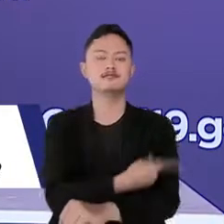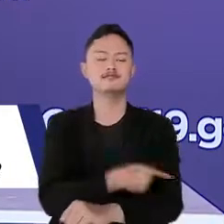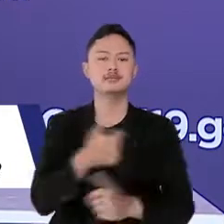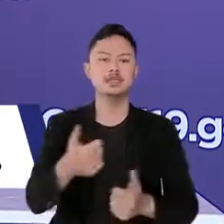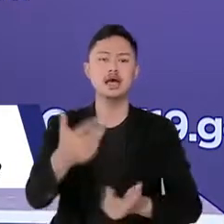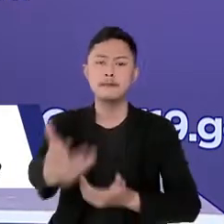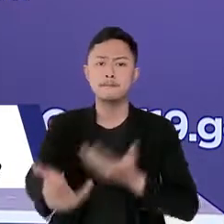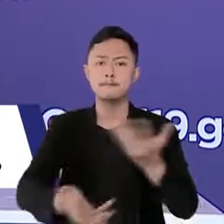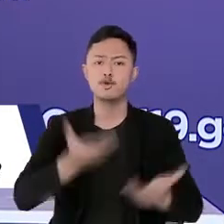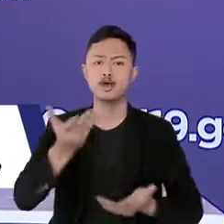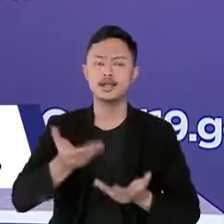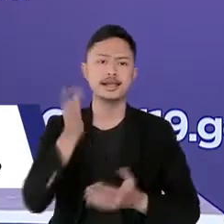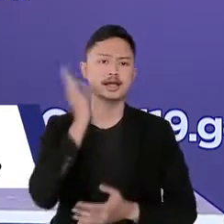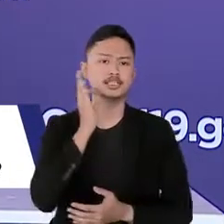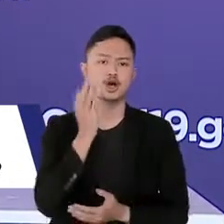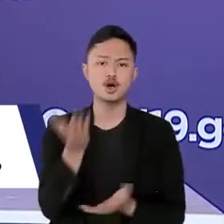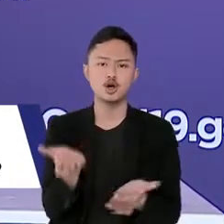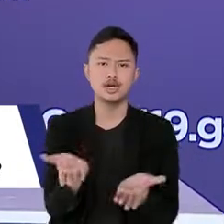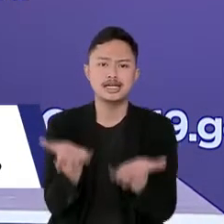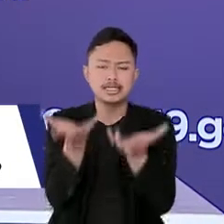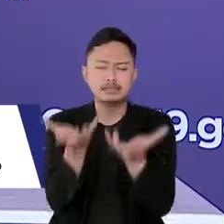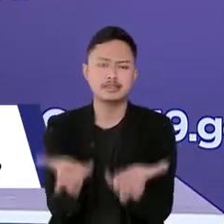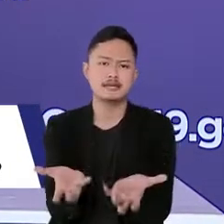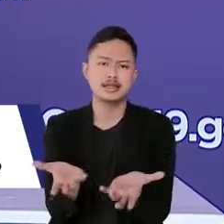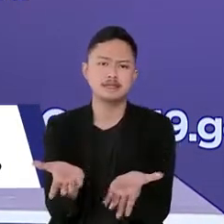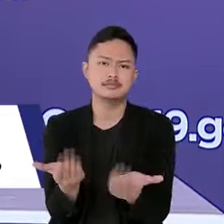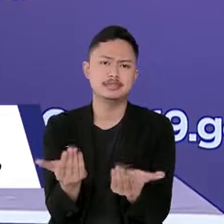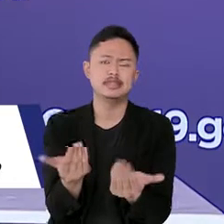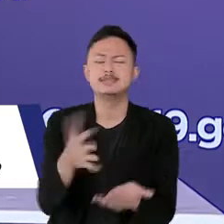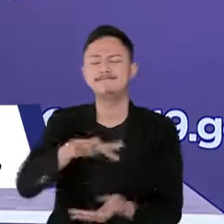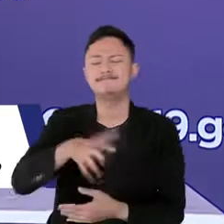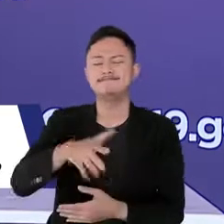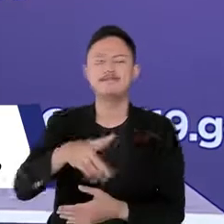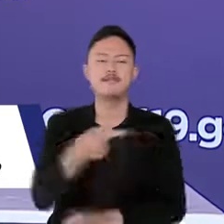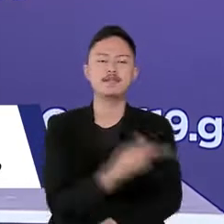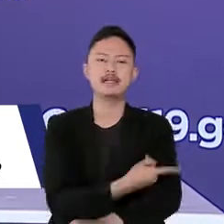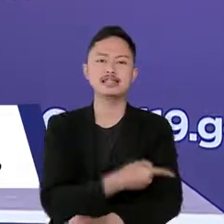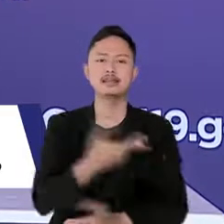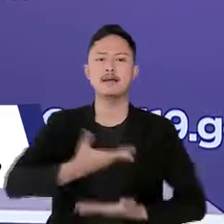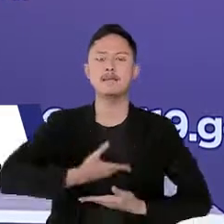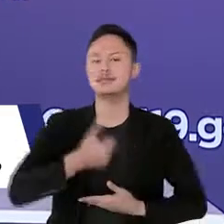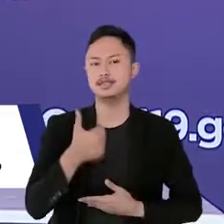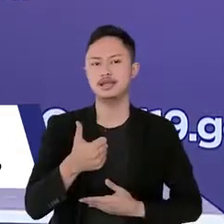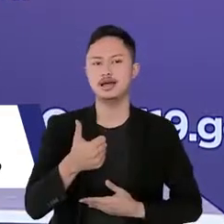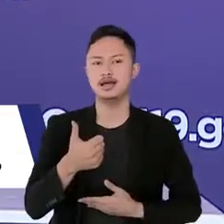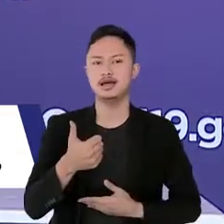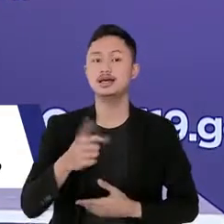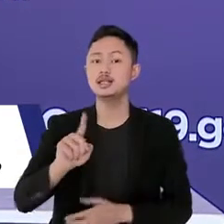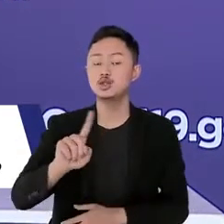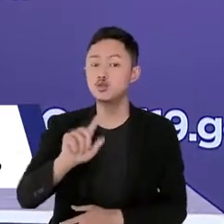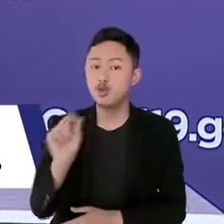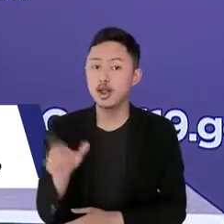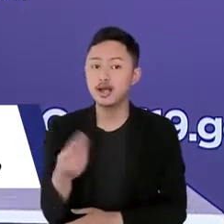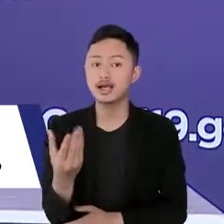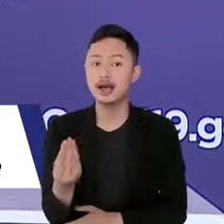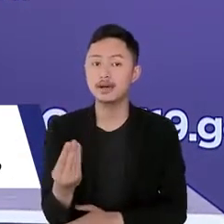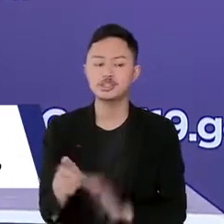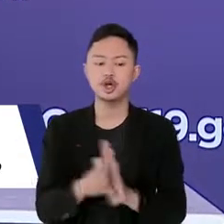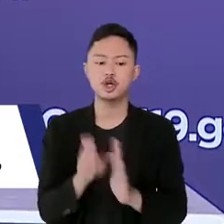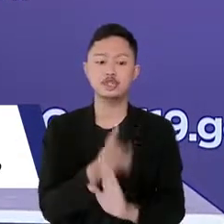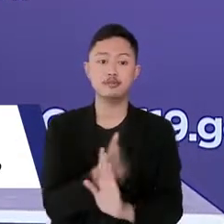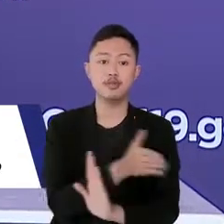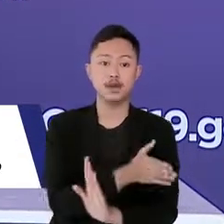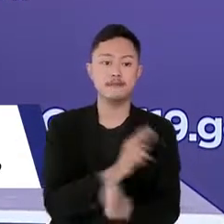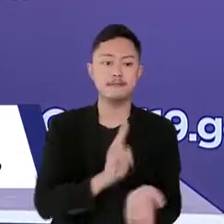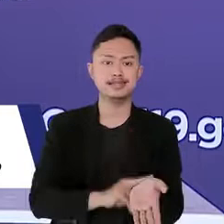dengan gejala ringan hingga sedang dapat memperoleh vaksin covid-19 satu bulan setelah dinyatakan